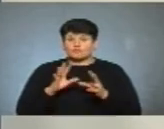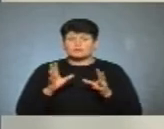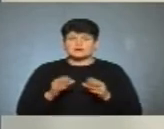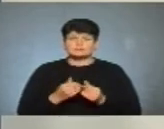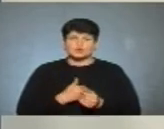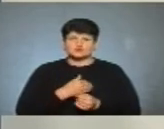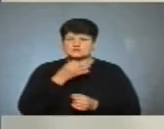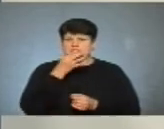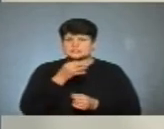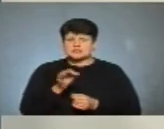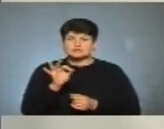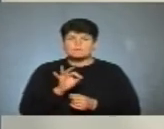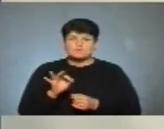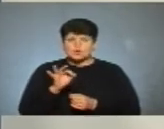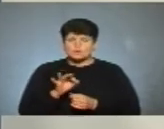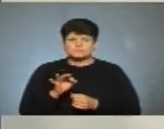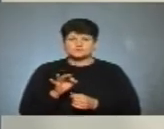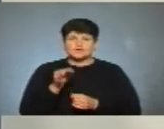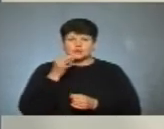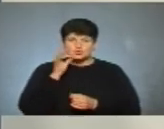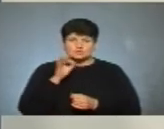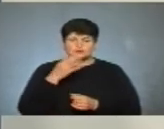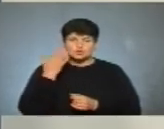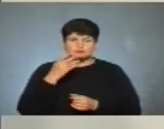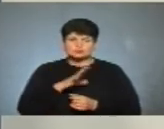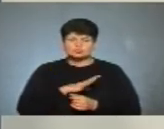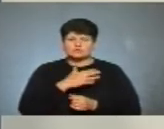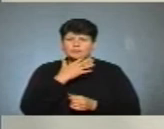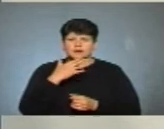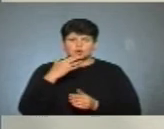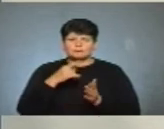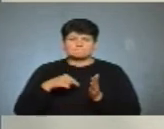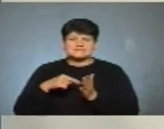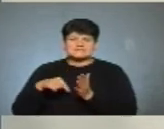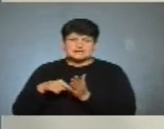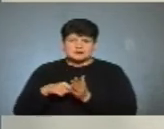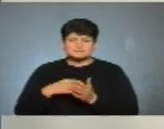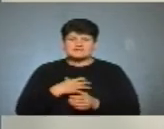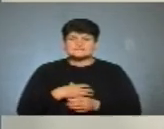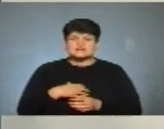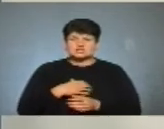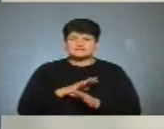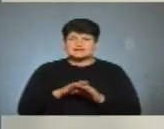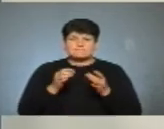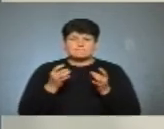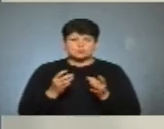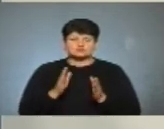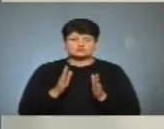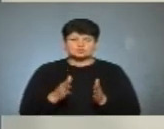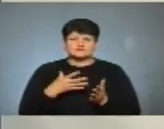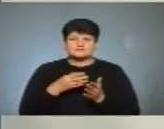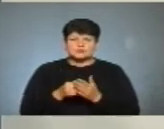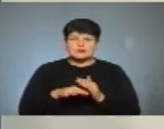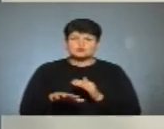хочу сказати про досвід, коли ми перебували у багатьох містах, бо важливо не просто знаходитися в своєму